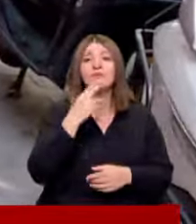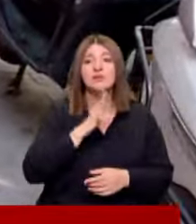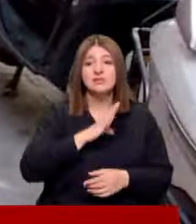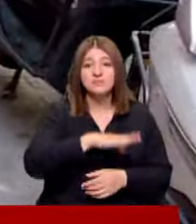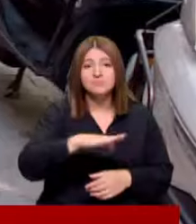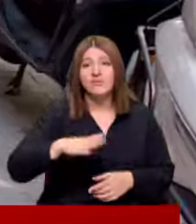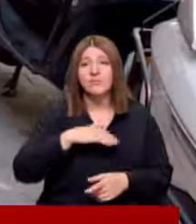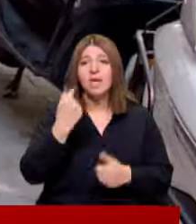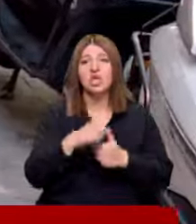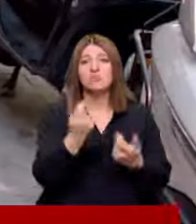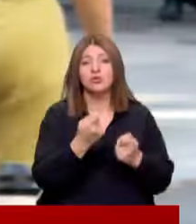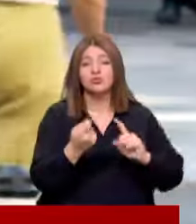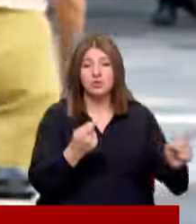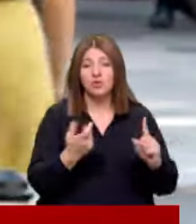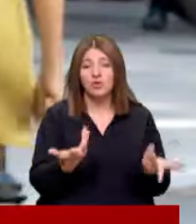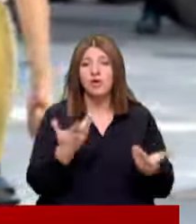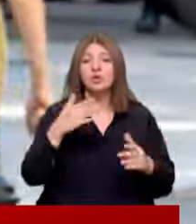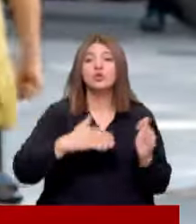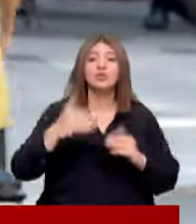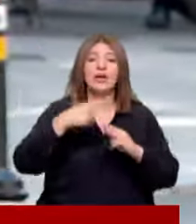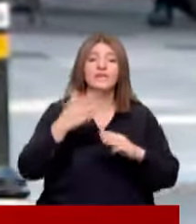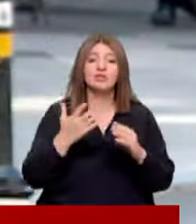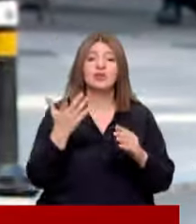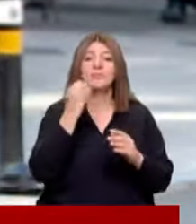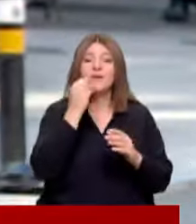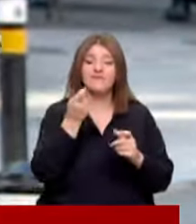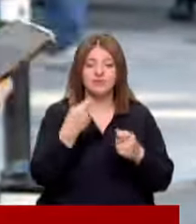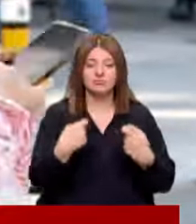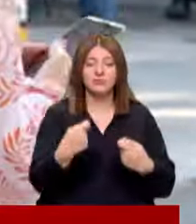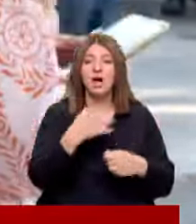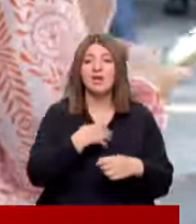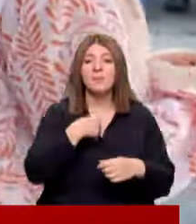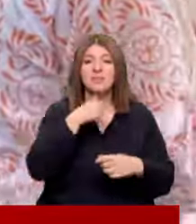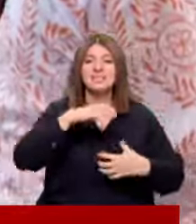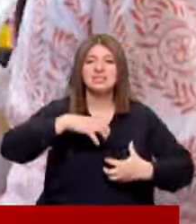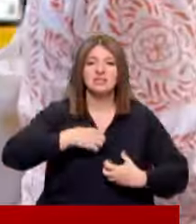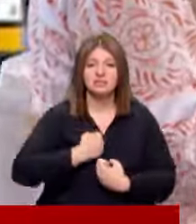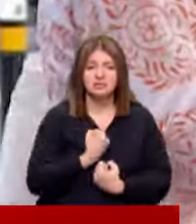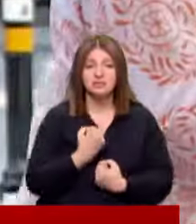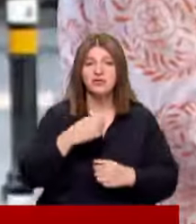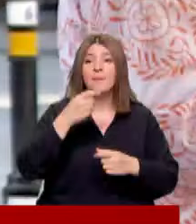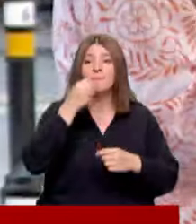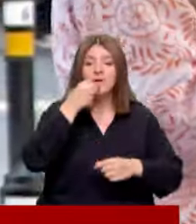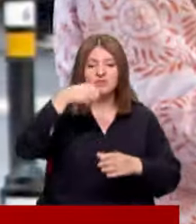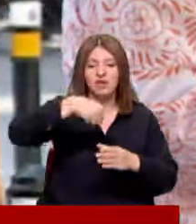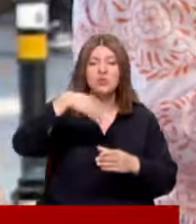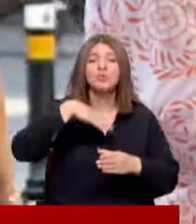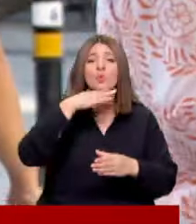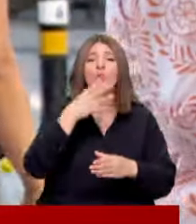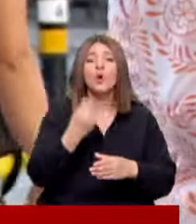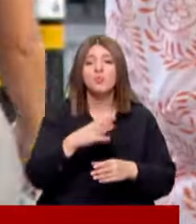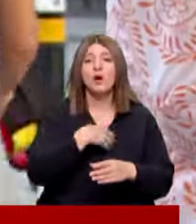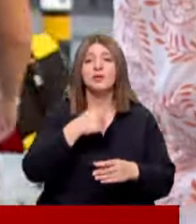kızım var benim Bir tek eşim çalışıyor Yüksek enflasyonla artan gıda fiyatları Velilerin bütçesini zorluyor Beslenme çantaları dolmuyor